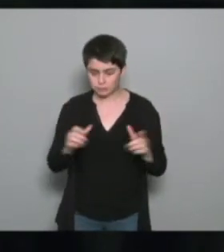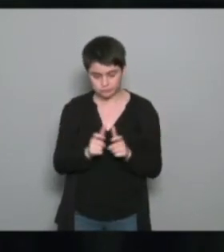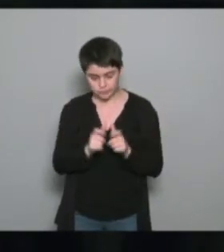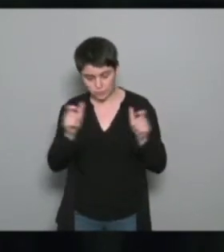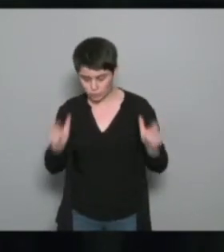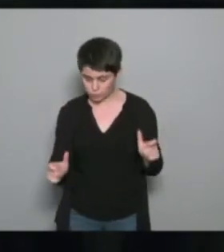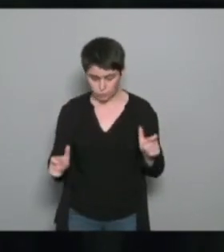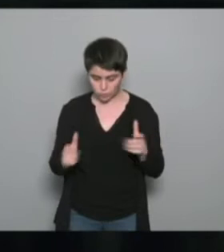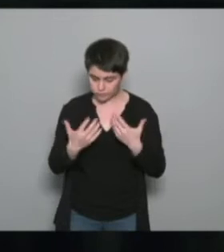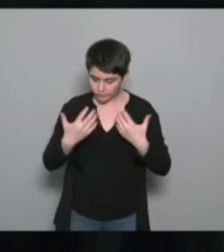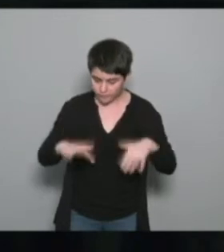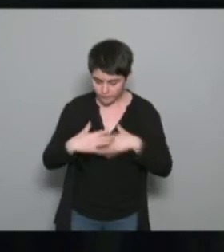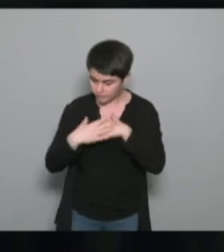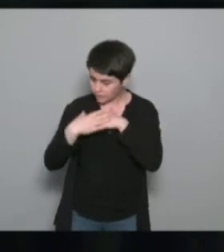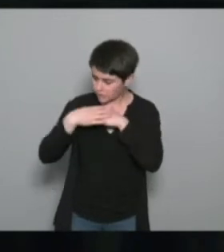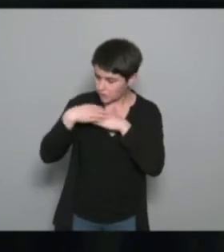c'est un constat qu'on a fait